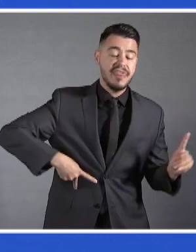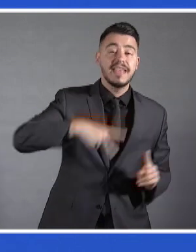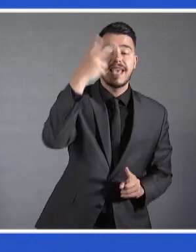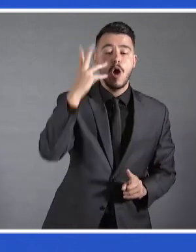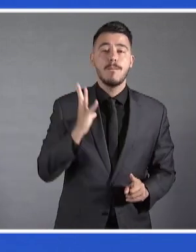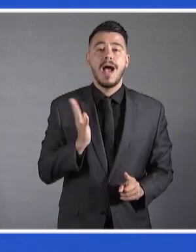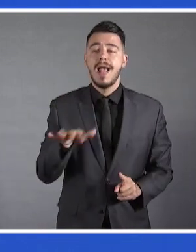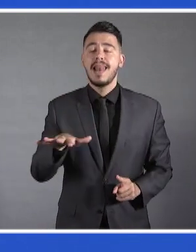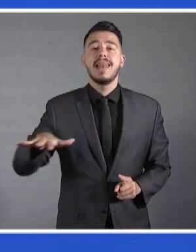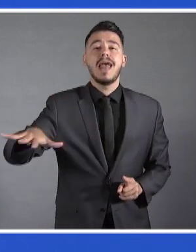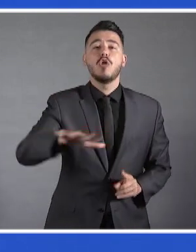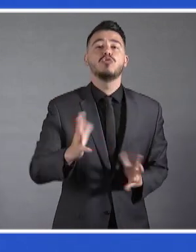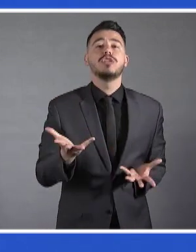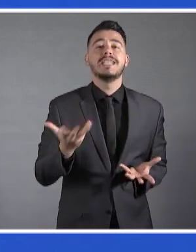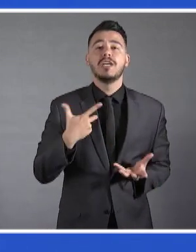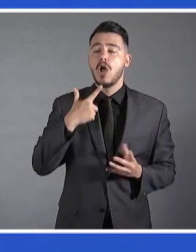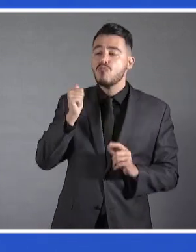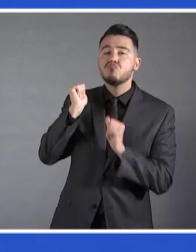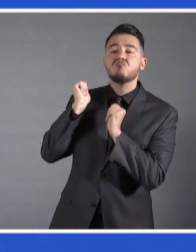αυτοδιάθεση και τα όνειρά τους.